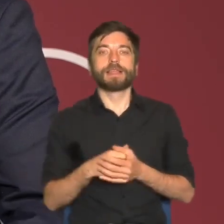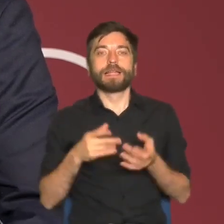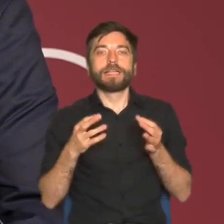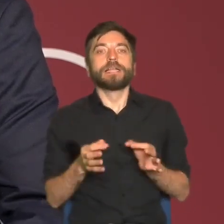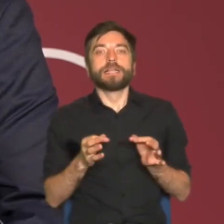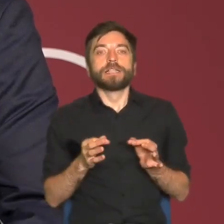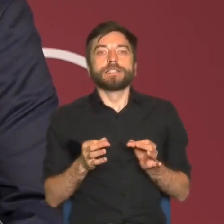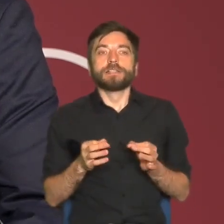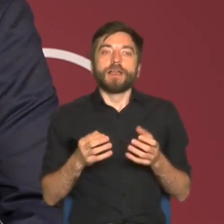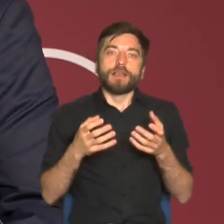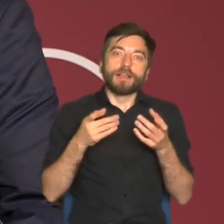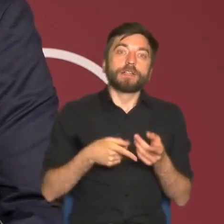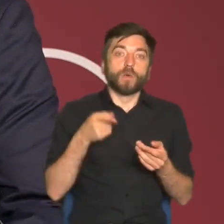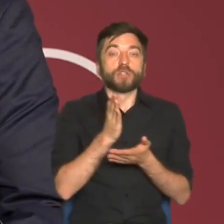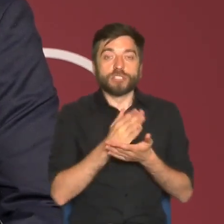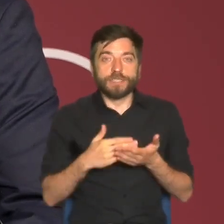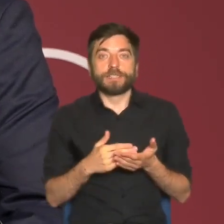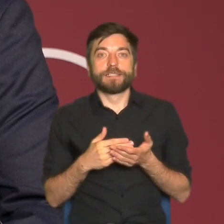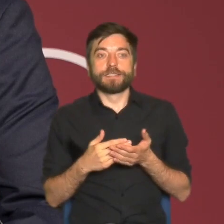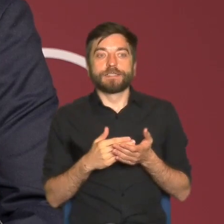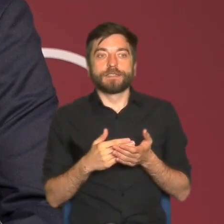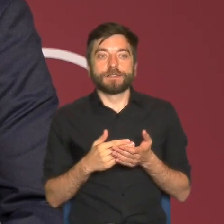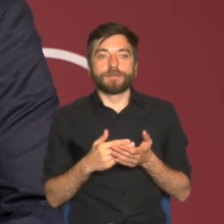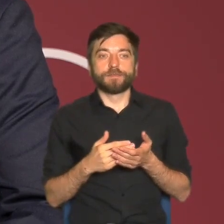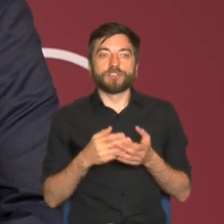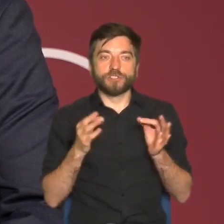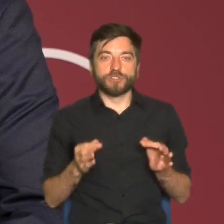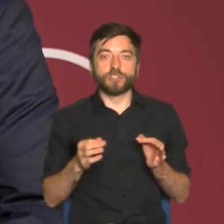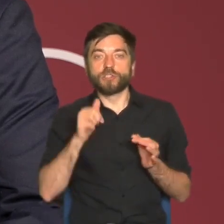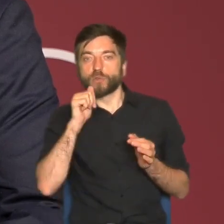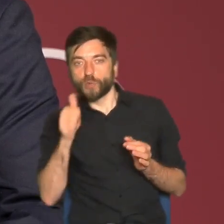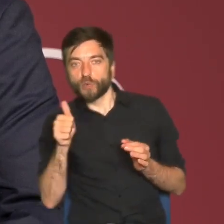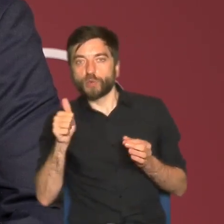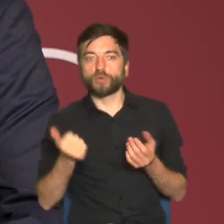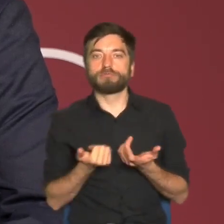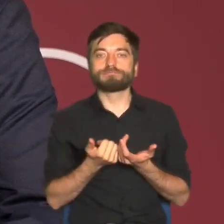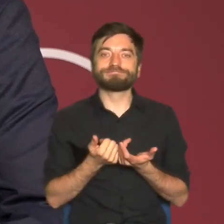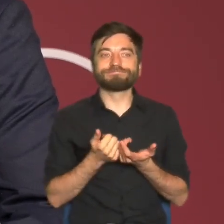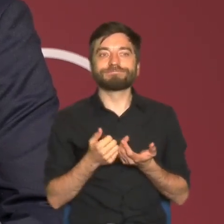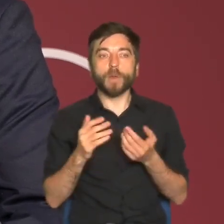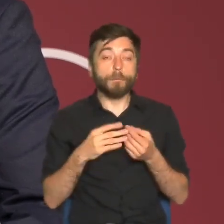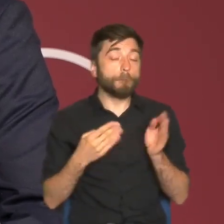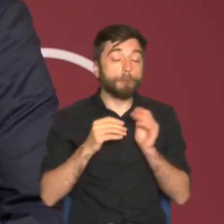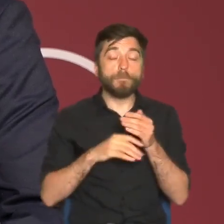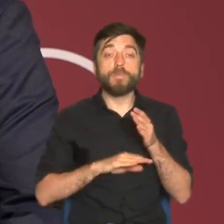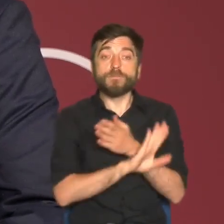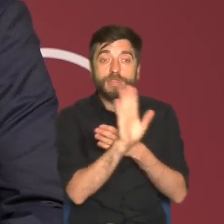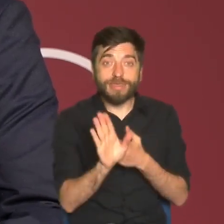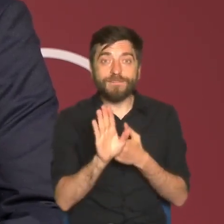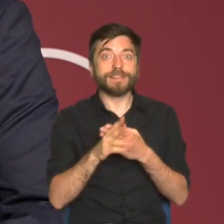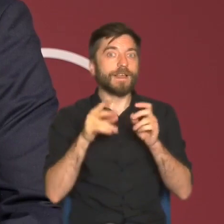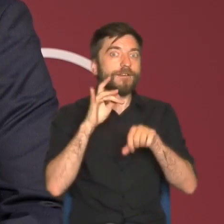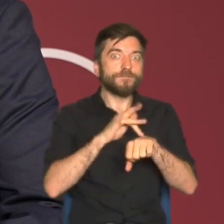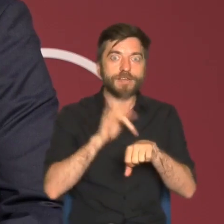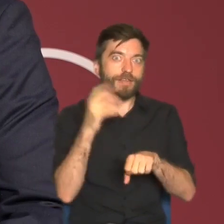naszej, podczas tych sesji dzisiaj, jutro przedstawić najciekawsze, najważniejsze wyniki, a